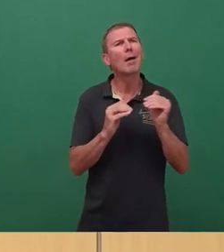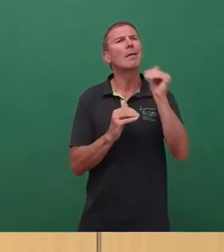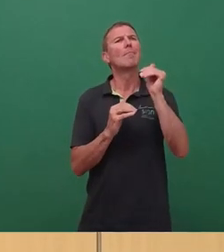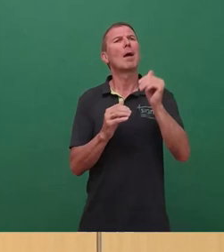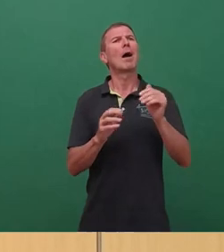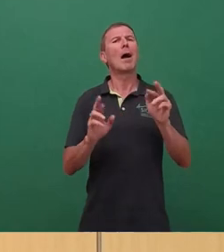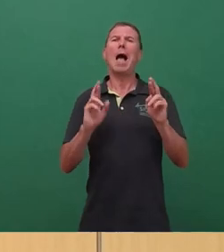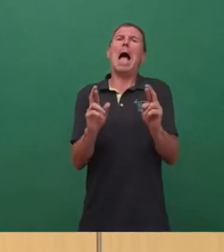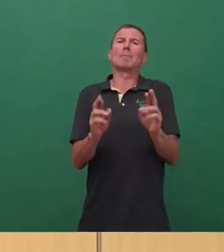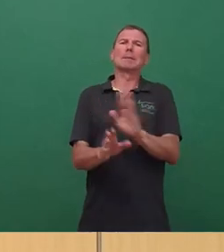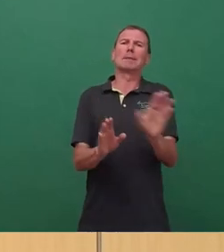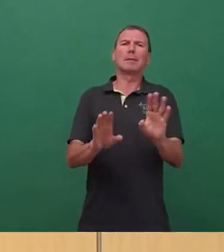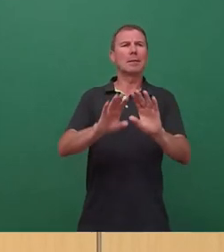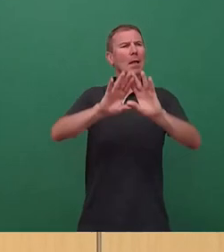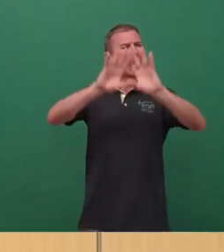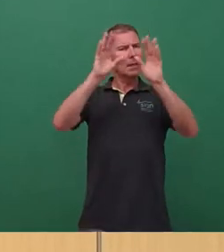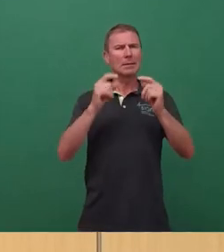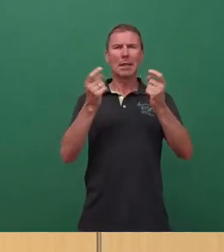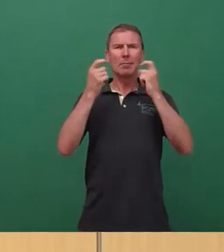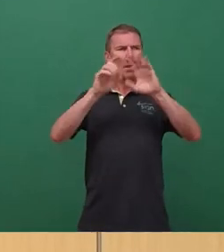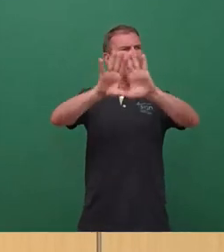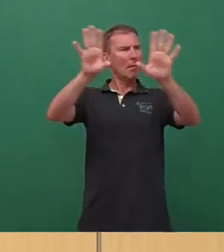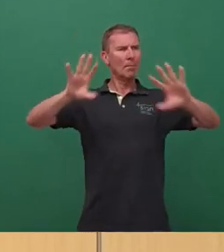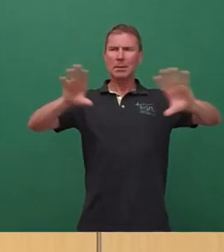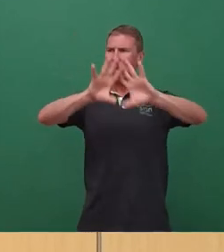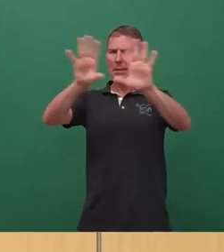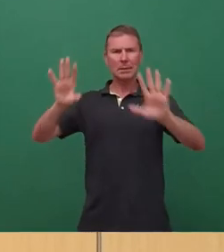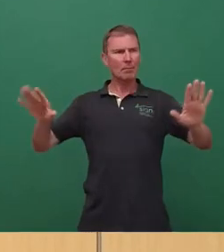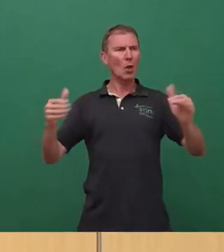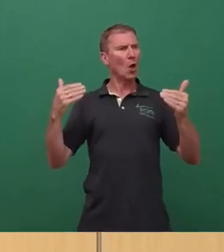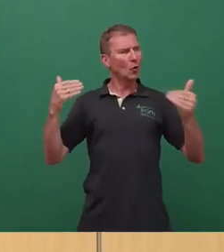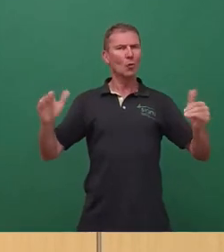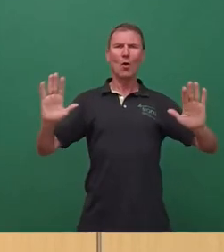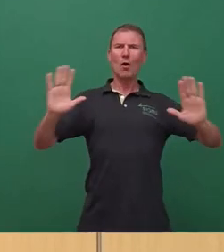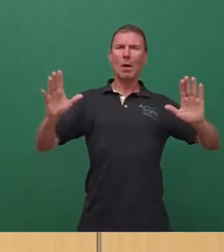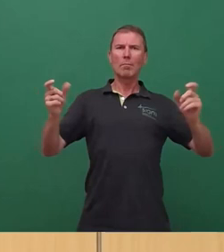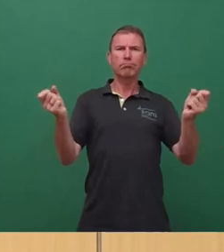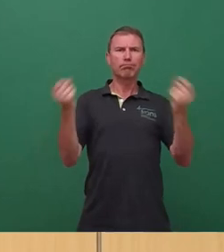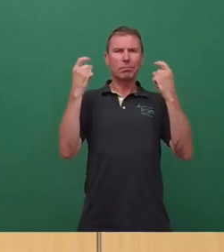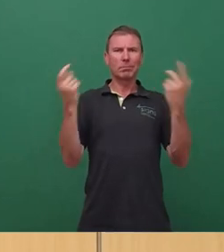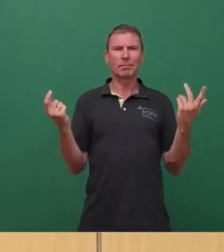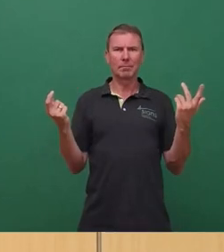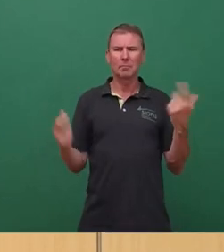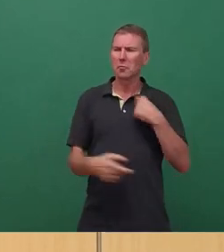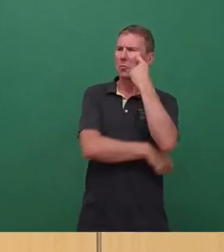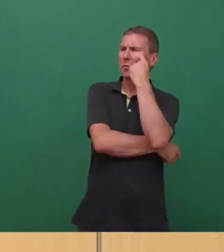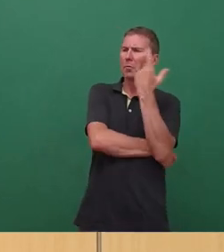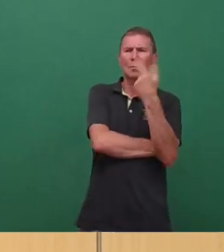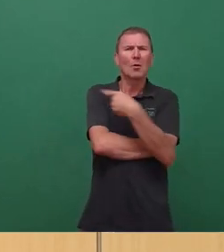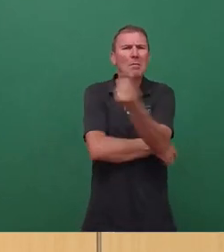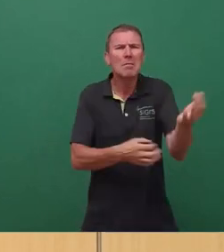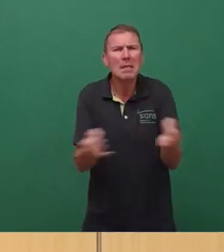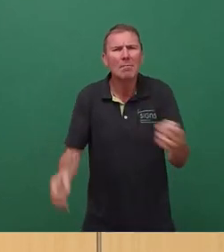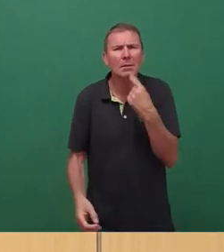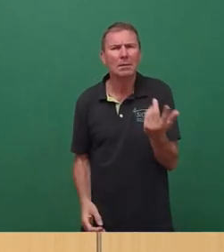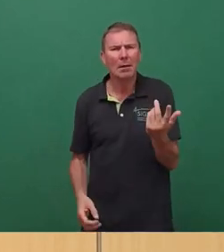dass das Gesamtensemble als Gesamtensemble auch wahrgenommen wird. Und jetzt, ich wundere mich, dass es noch niemand gesagt hat, wir werden